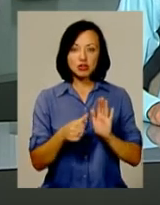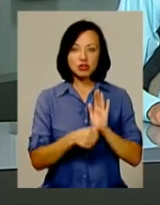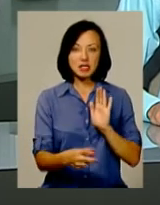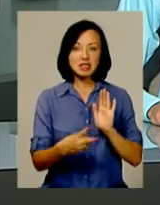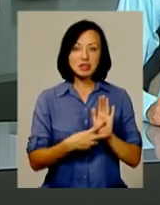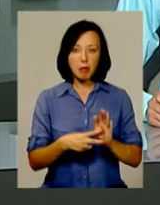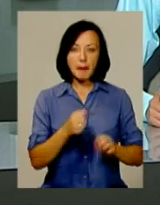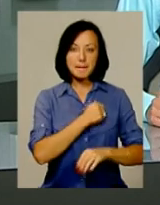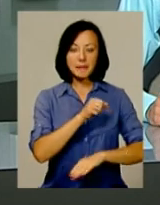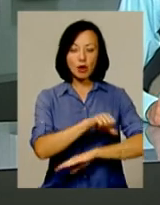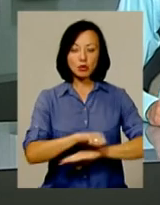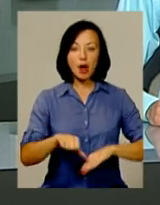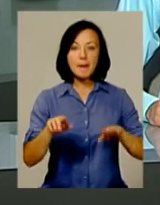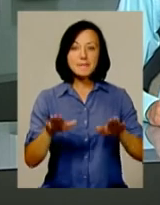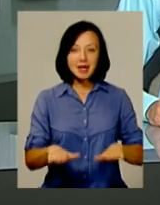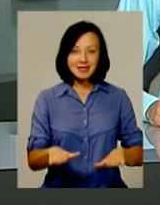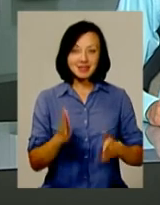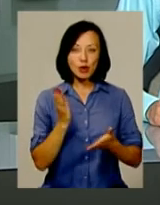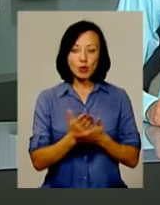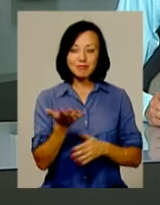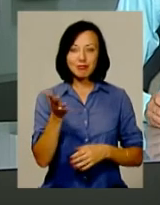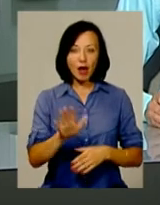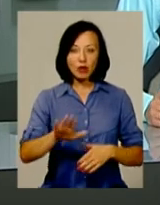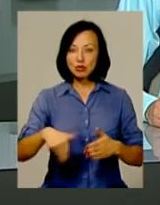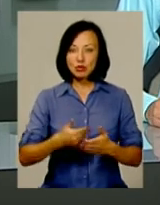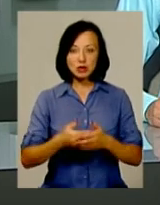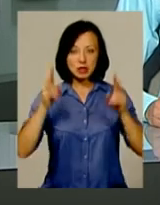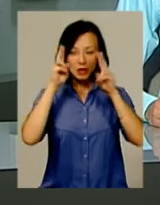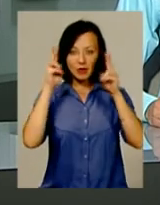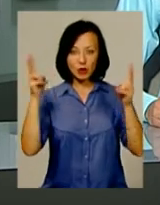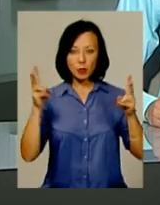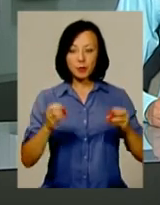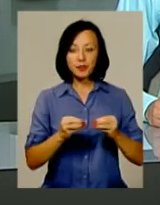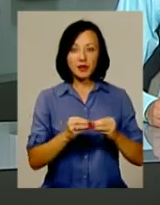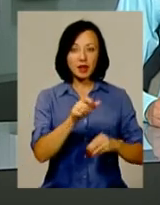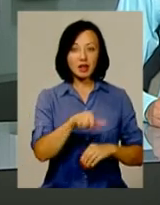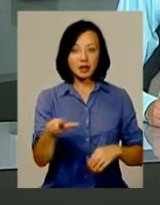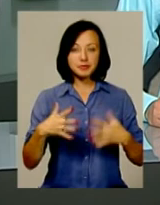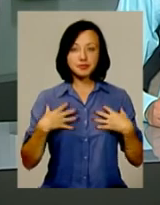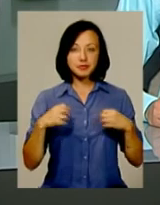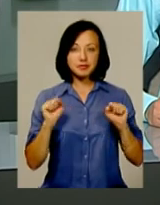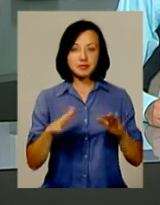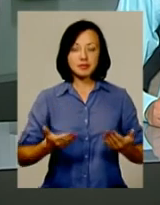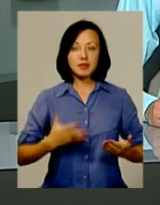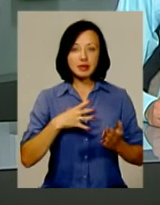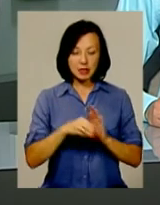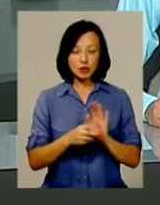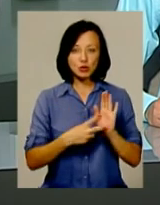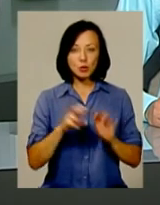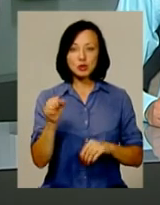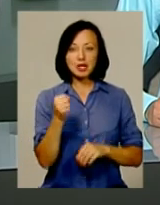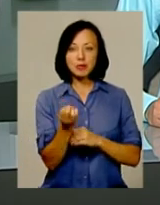прикордонників, а місце знаходження п'ятьох досі невідомо. Десятеро з них віддали своє життя 7 серпня